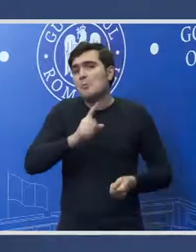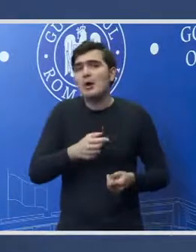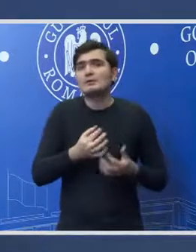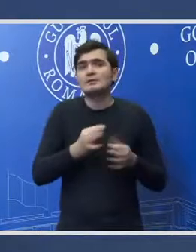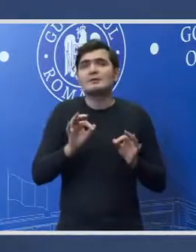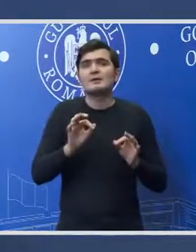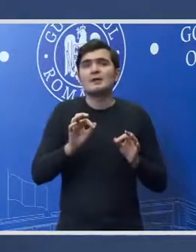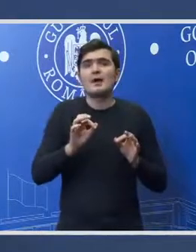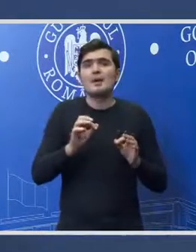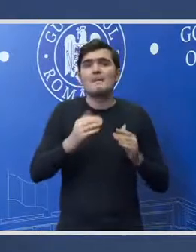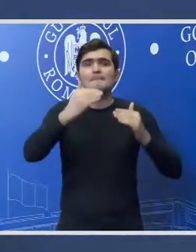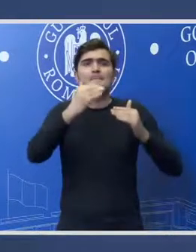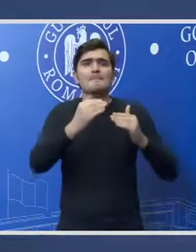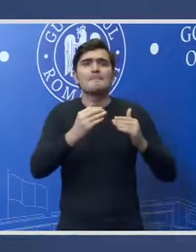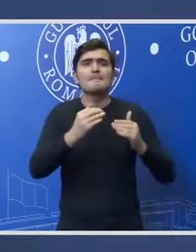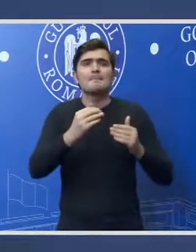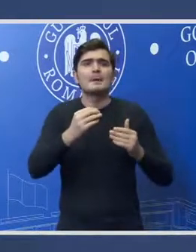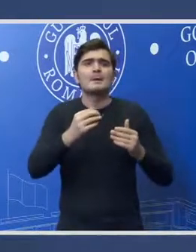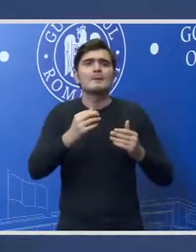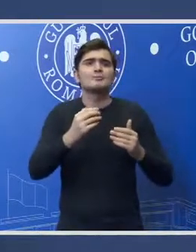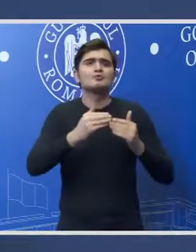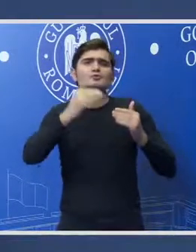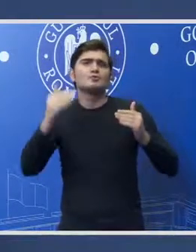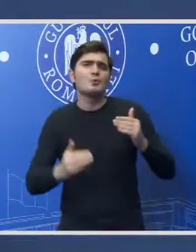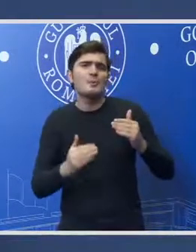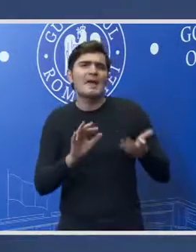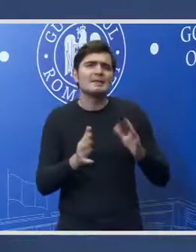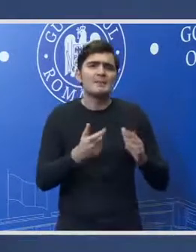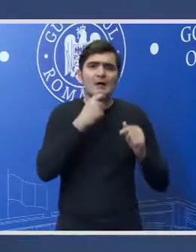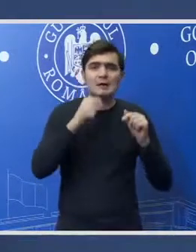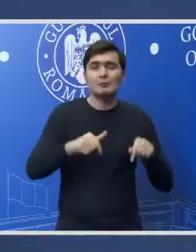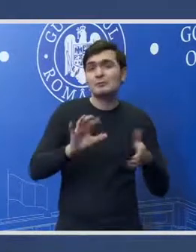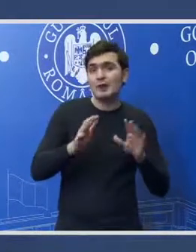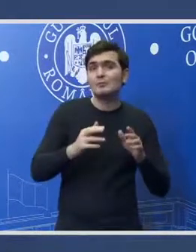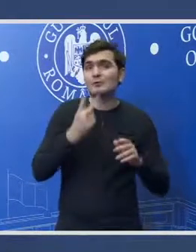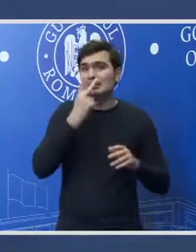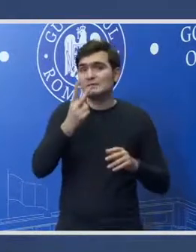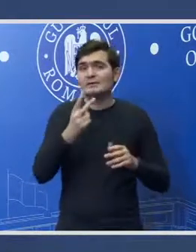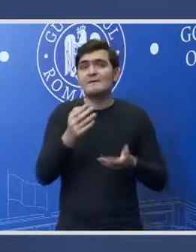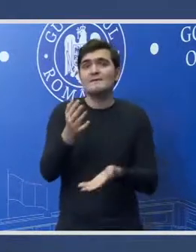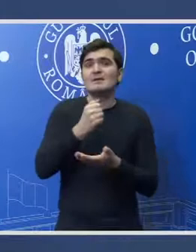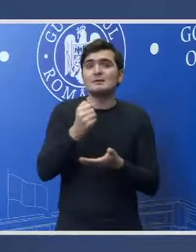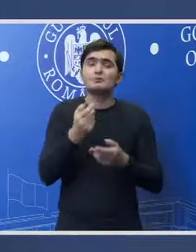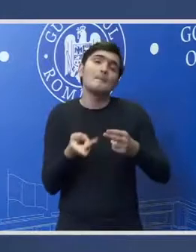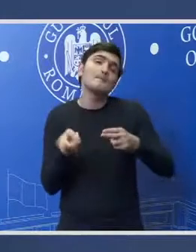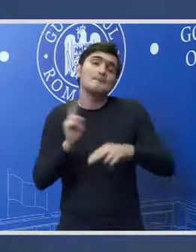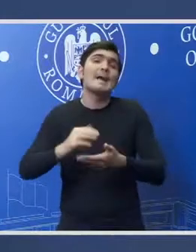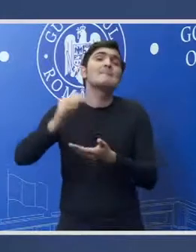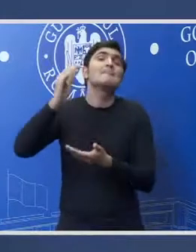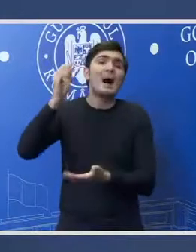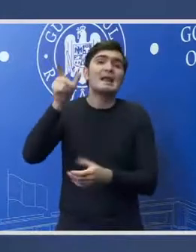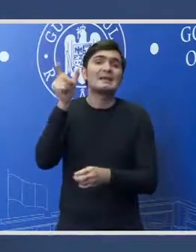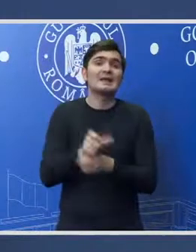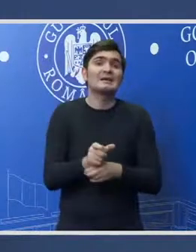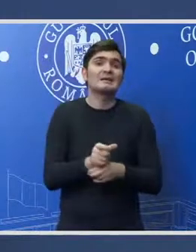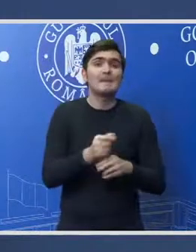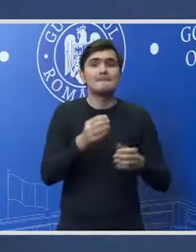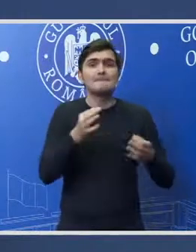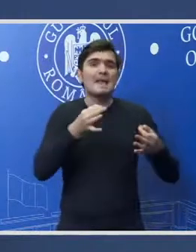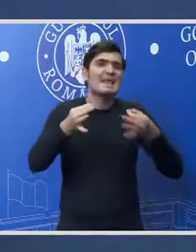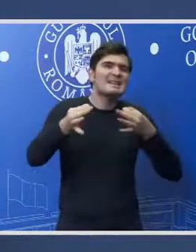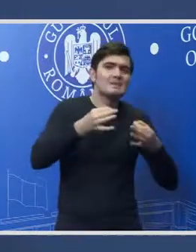sunt subestimate anul acesta, ceea ce iarăși este o premieră. S-ar putea să avem venituri mai mari decât le-am estimat noi în buget și